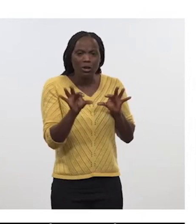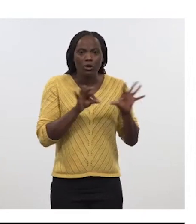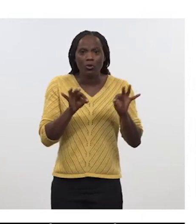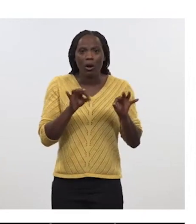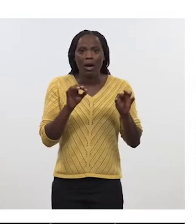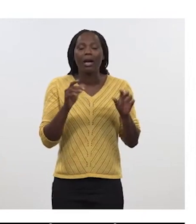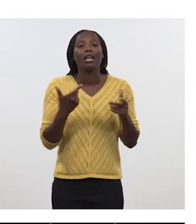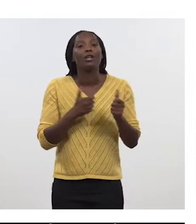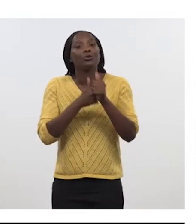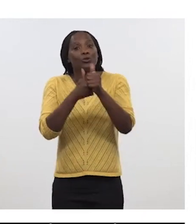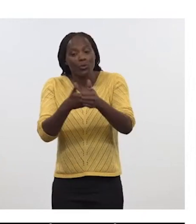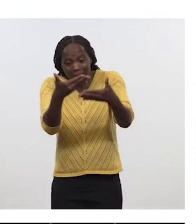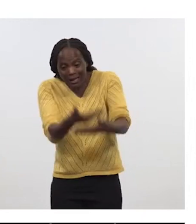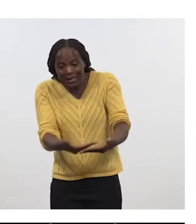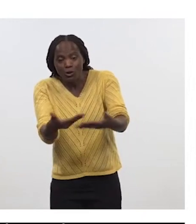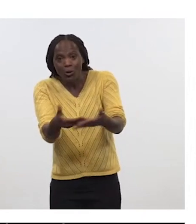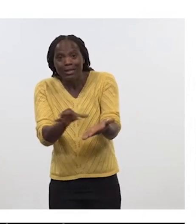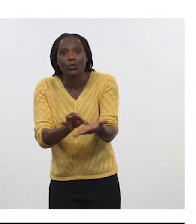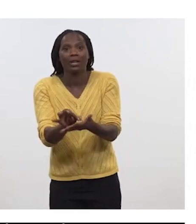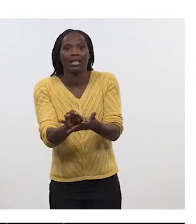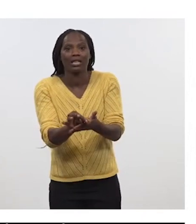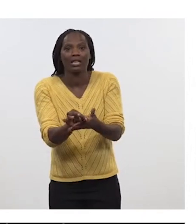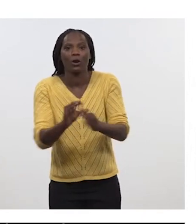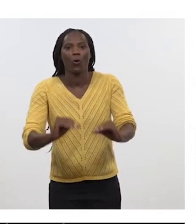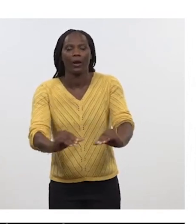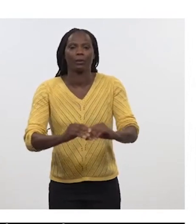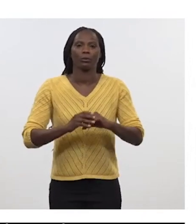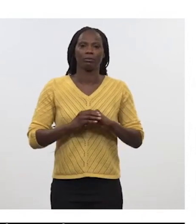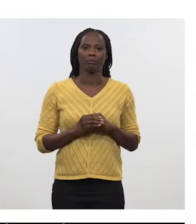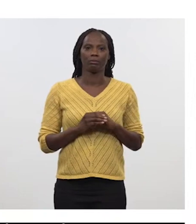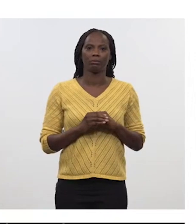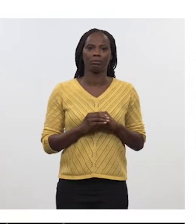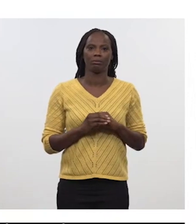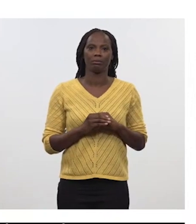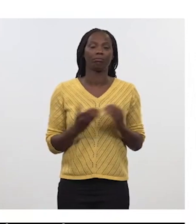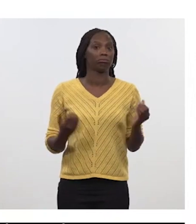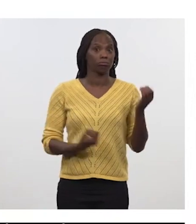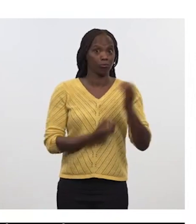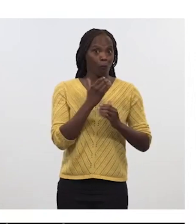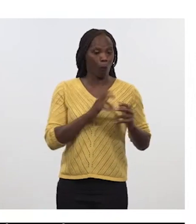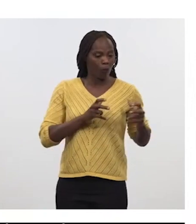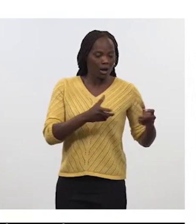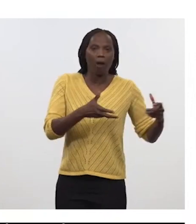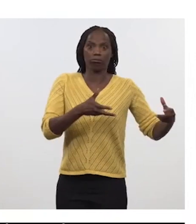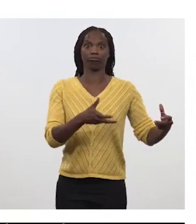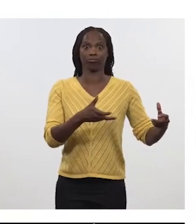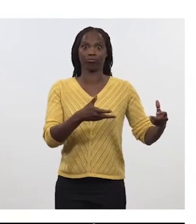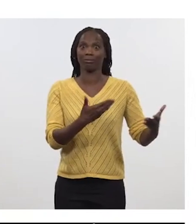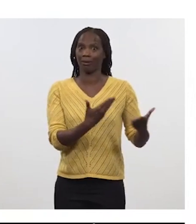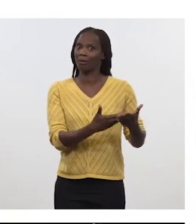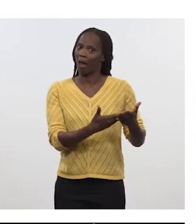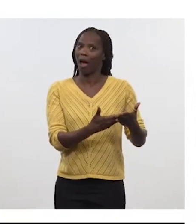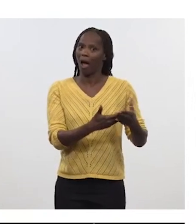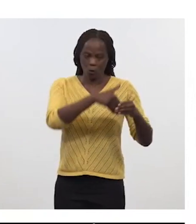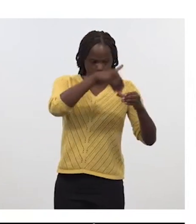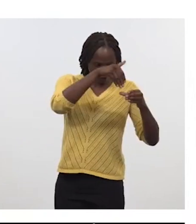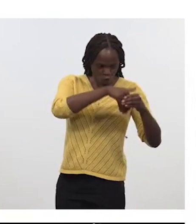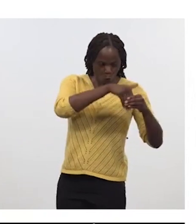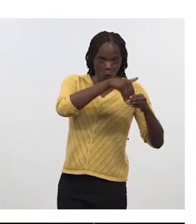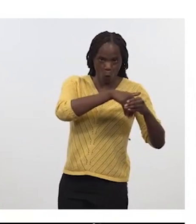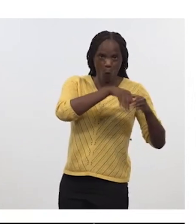opérationnel qui sera opéré. On voit bien aussi que cette nouvelle génération de chars devra emporter une fonction de feu